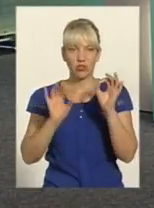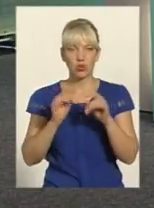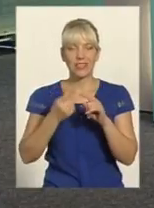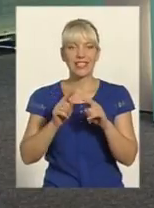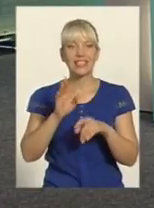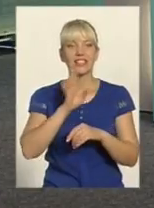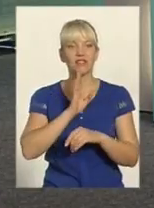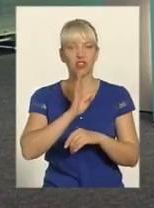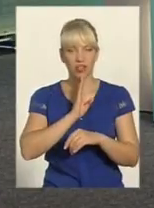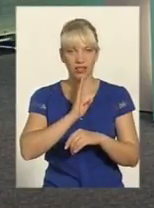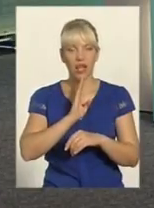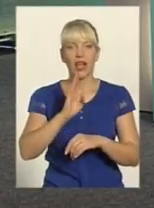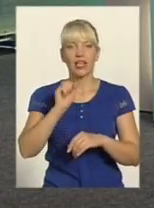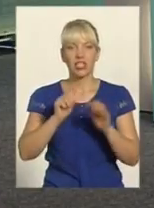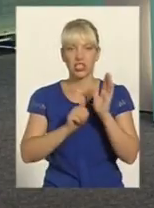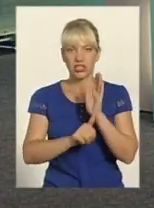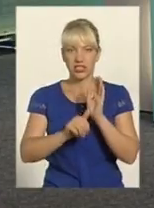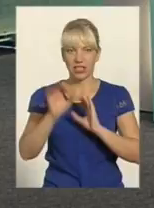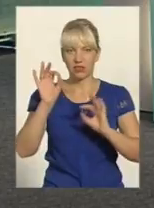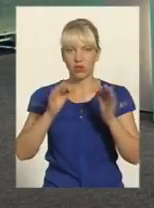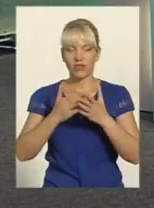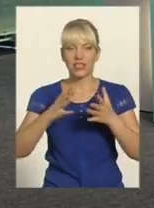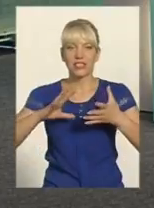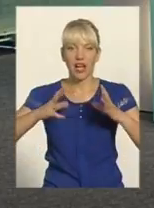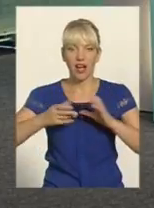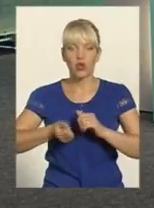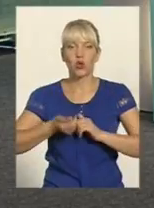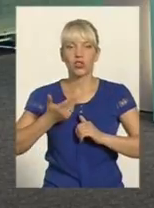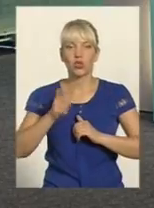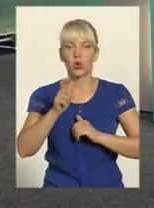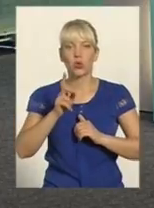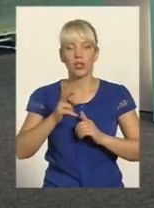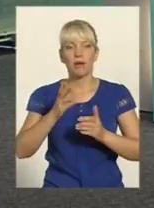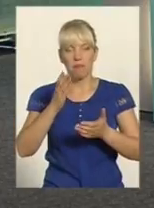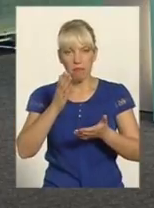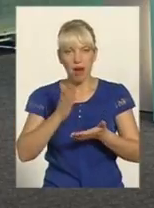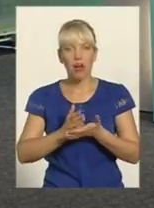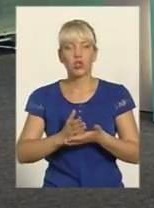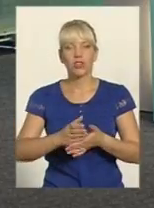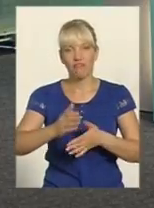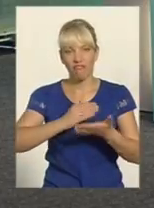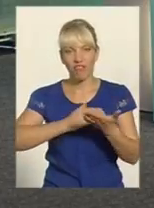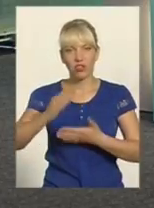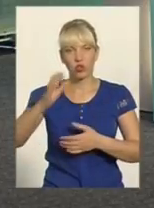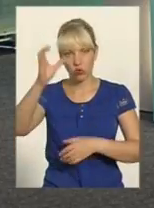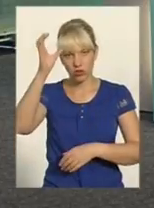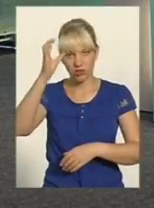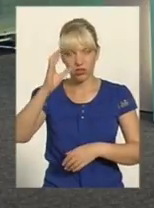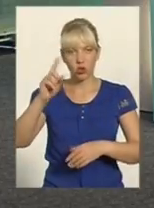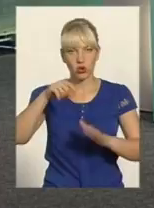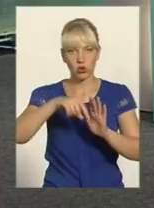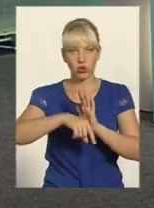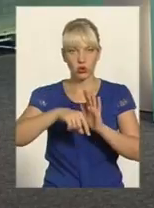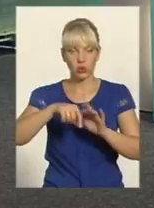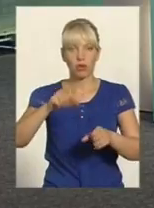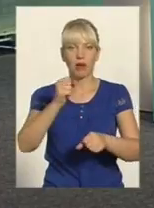Крім того, 60% від загальної кількості люди, які мають вищу освіту Що стосується працівників